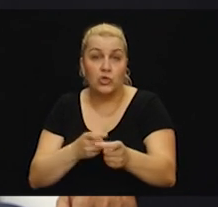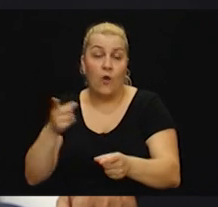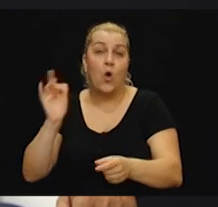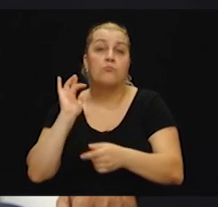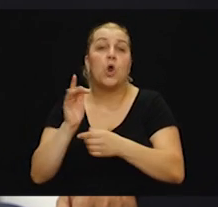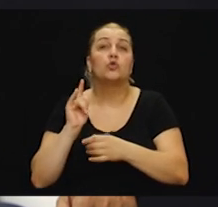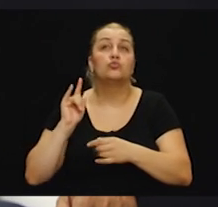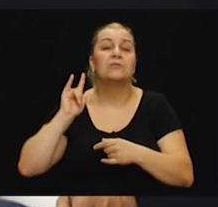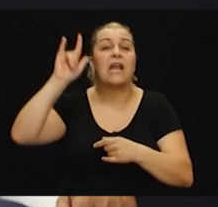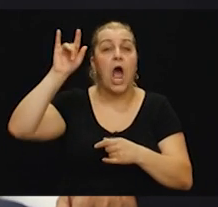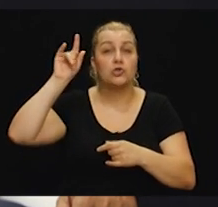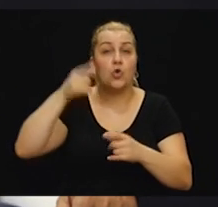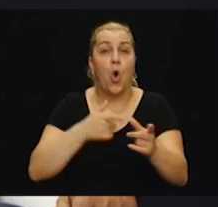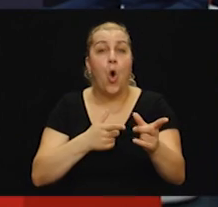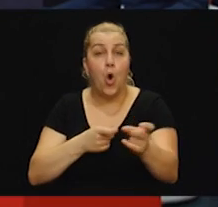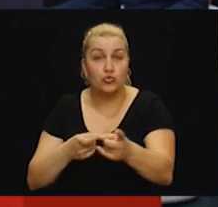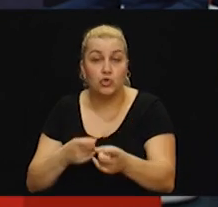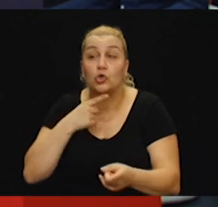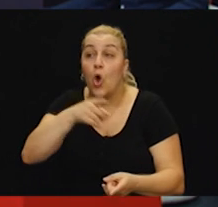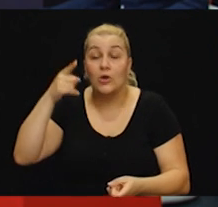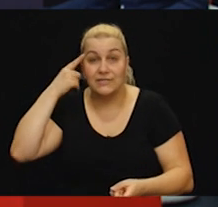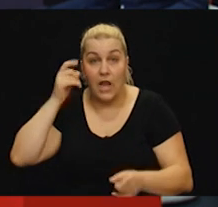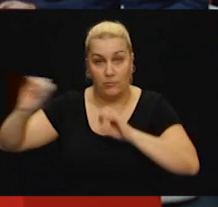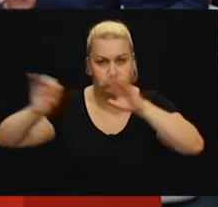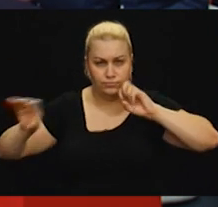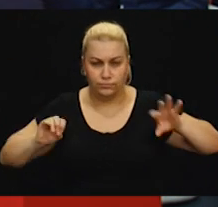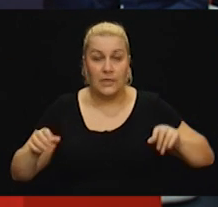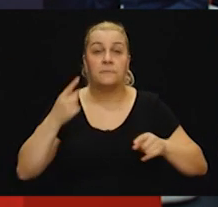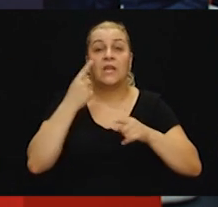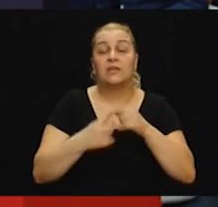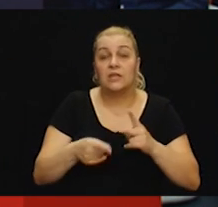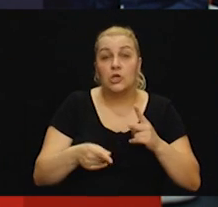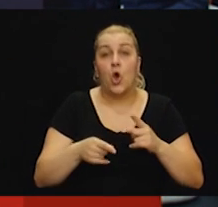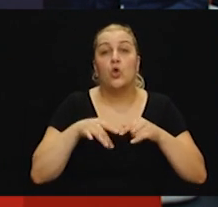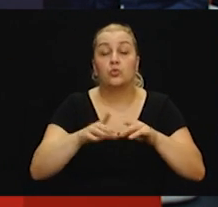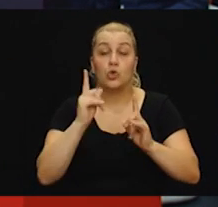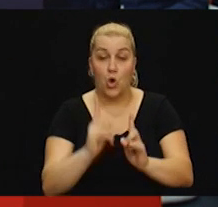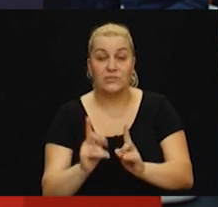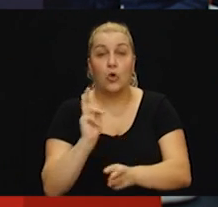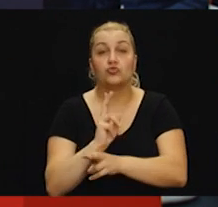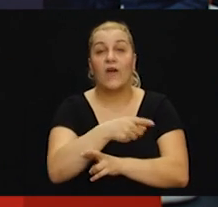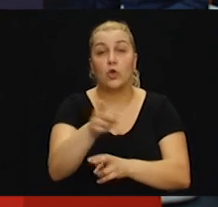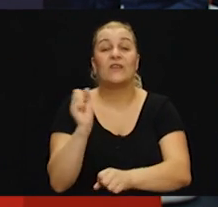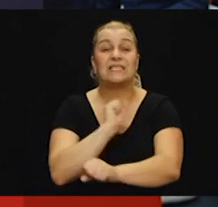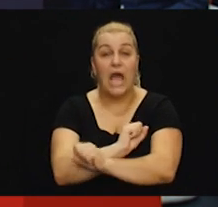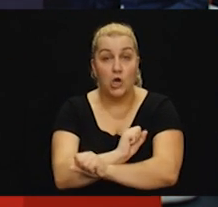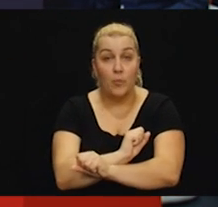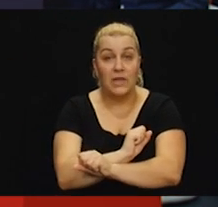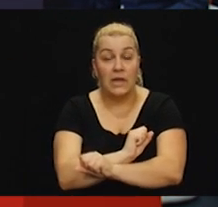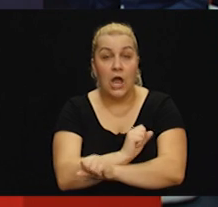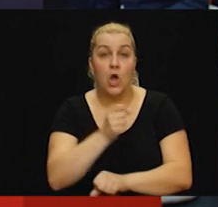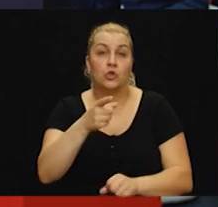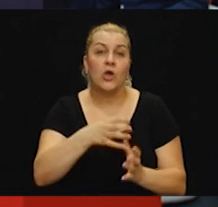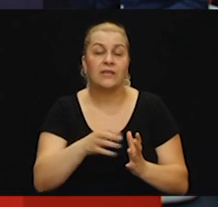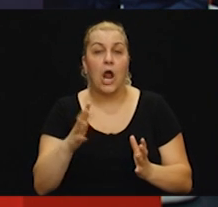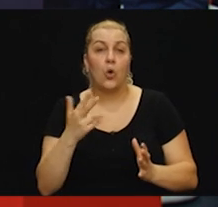protuzrašnom oružju prije svega. Gdje ljudi ostavaju čuvati te zarobljene? To je trajalo